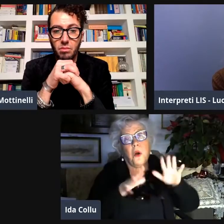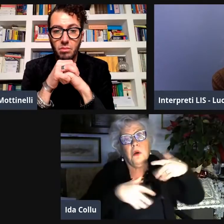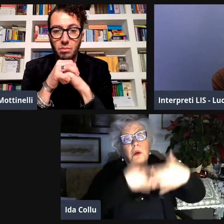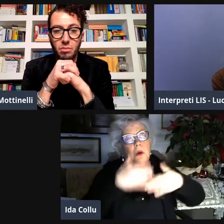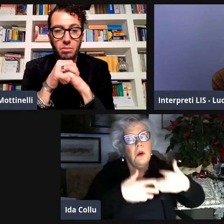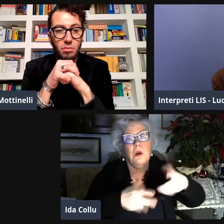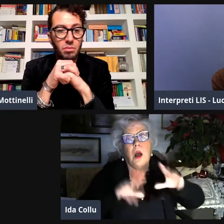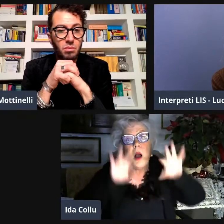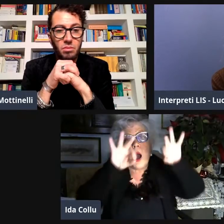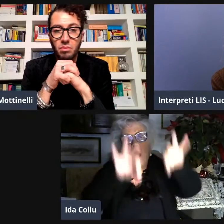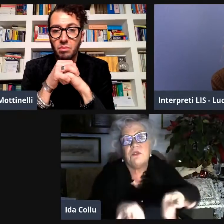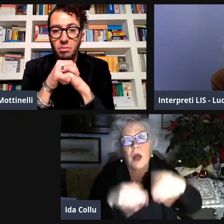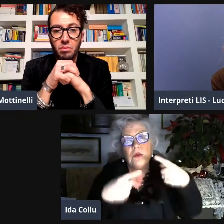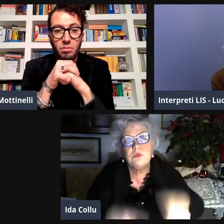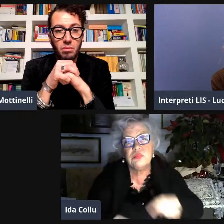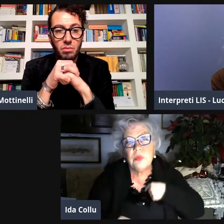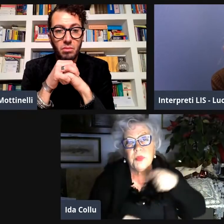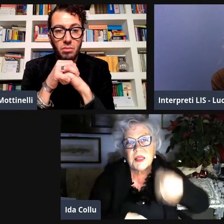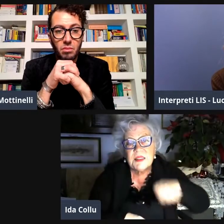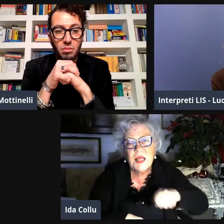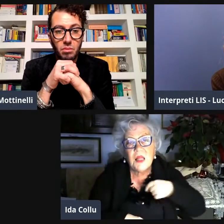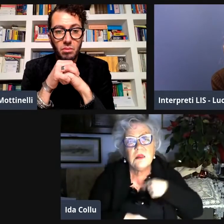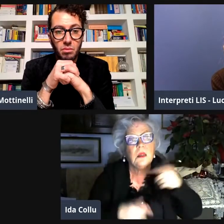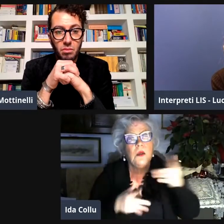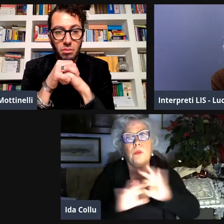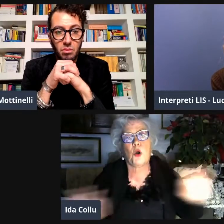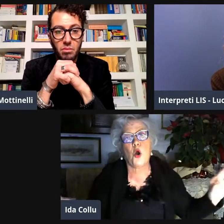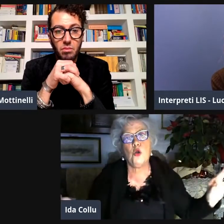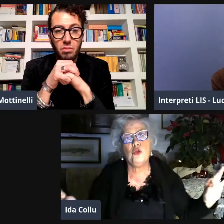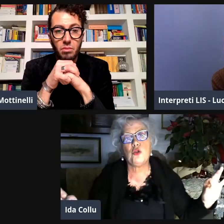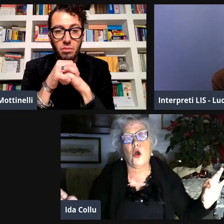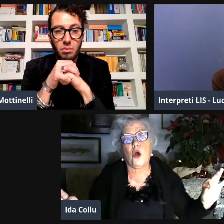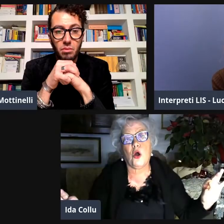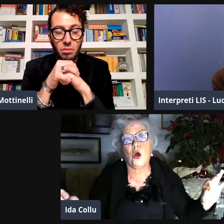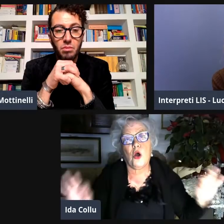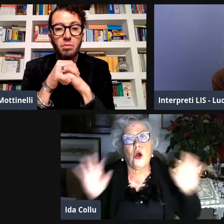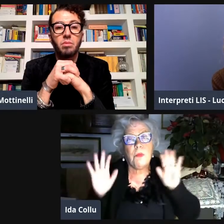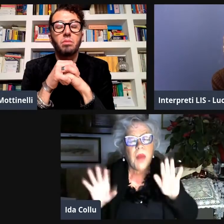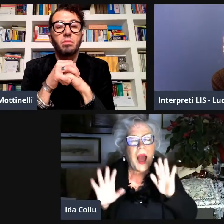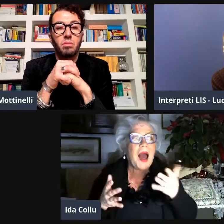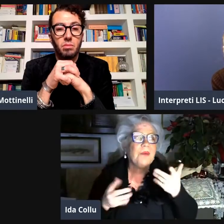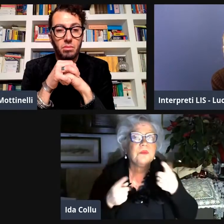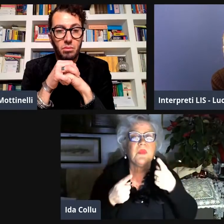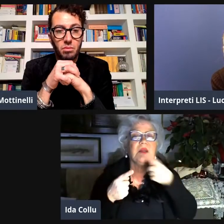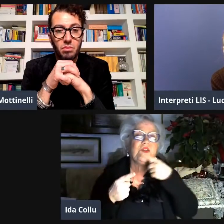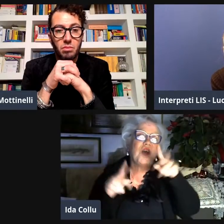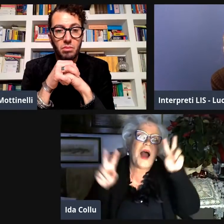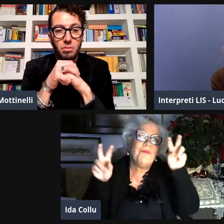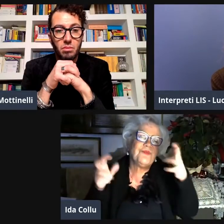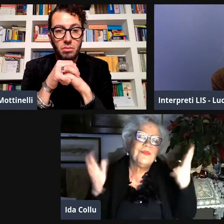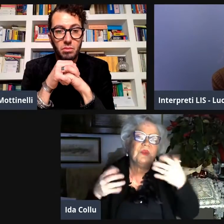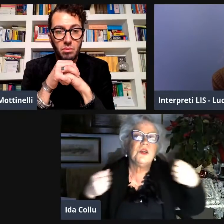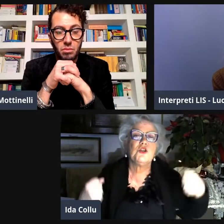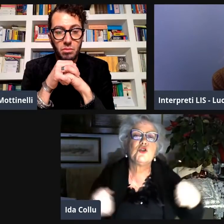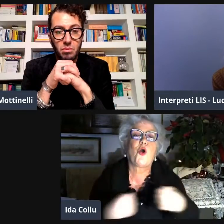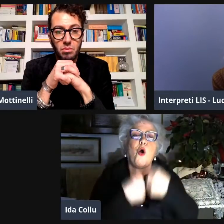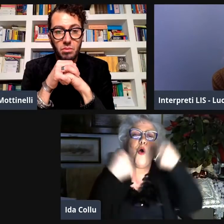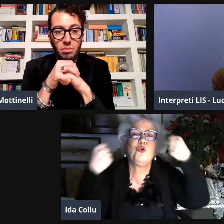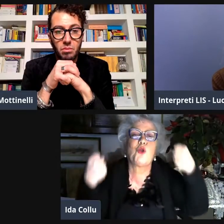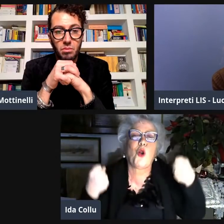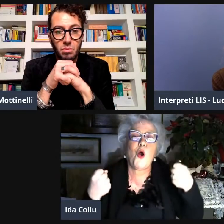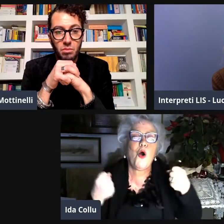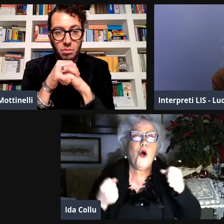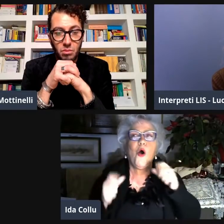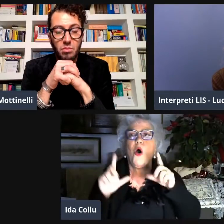quindi il suo lavoro era andato avanti io sono arrivata sono diventata presidente e ormai il prodotto